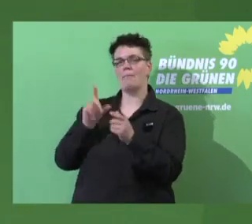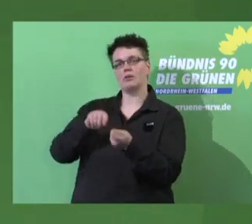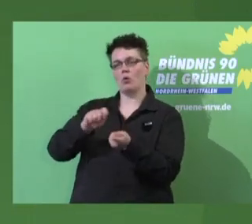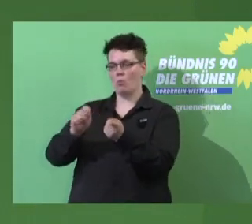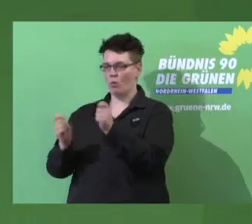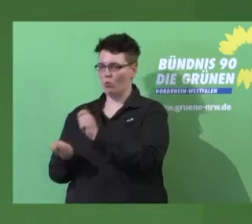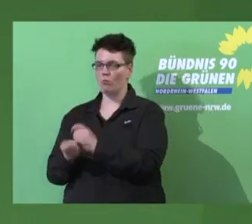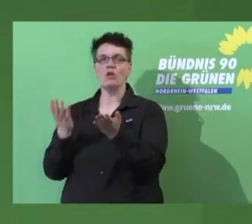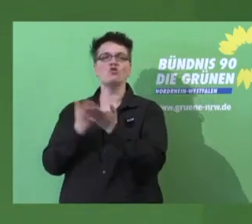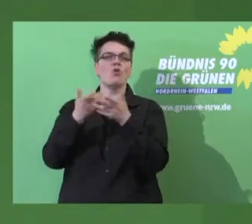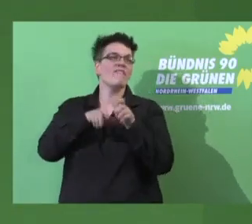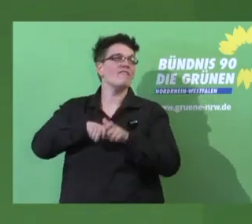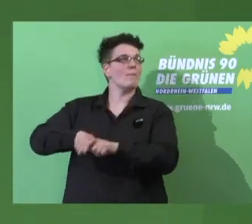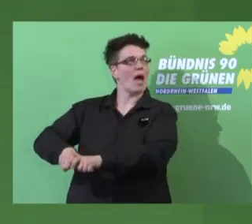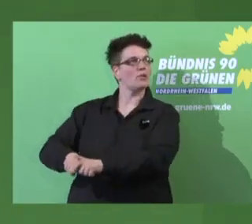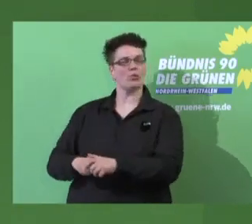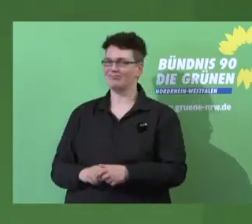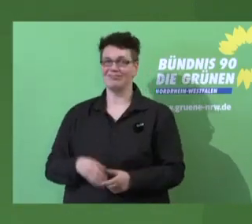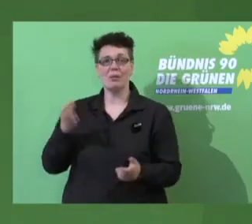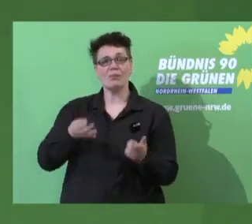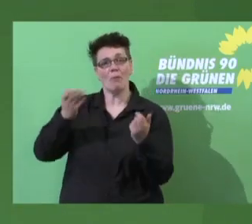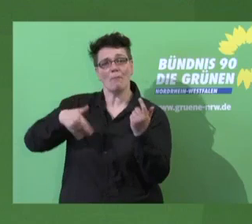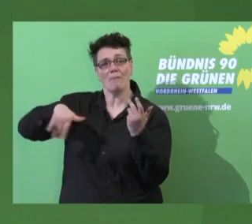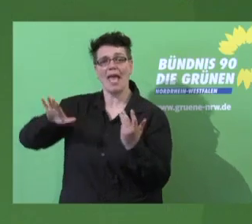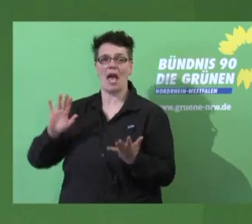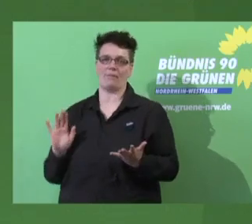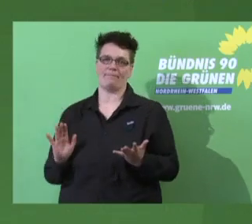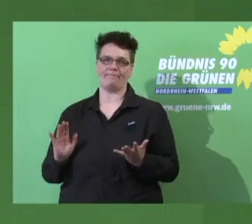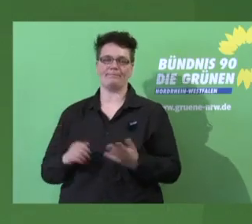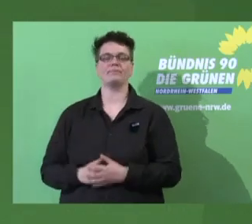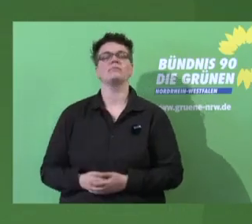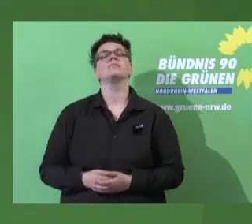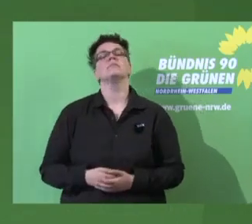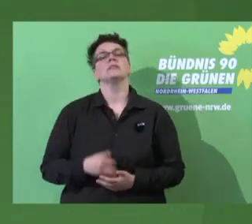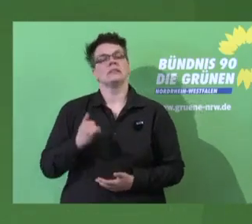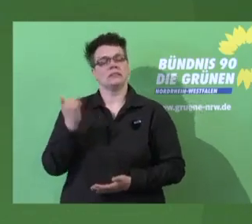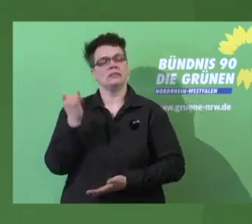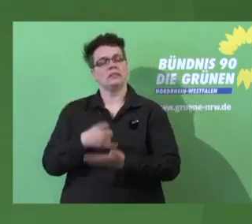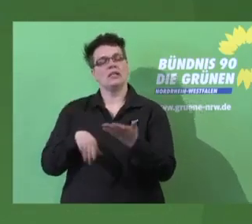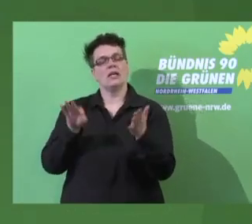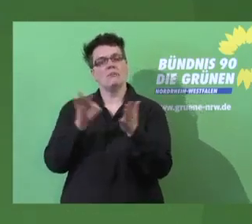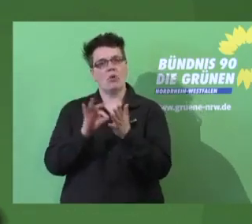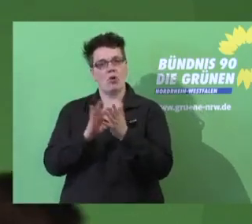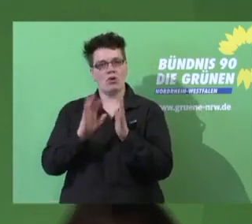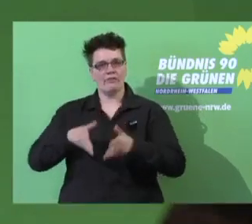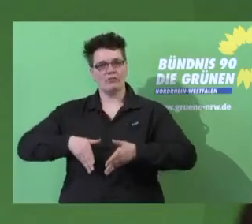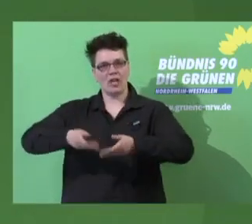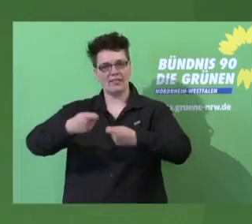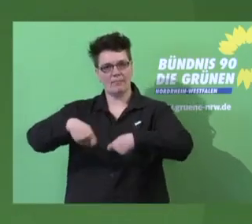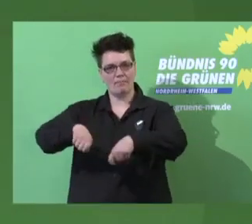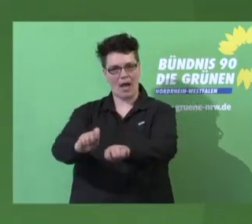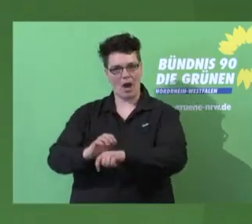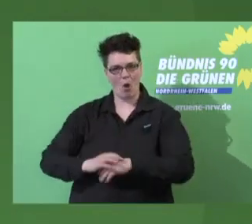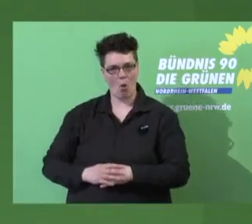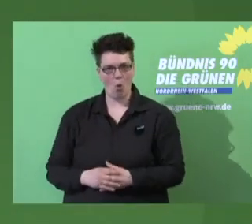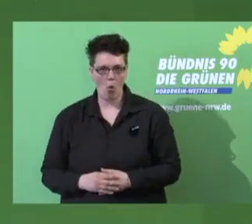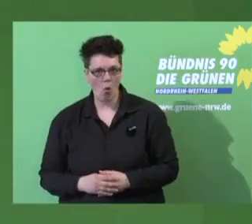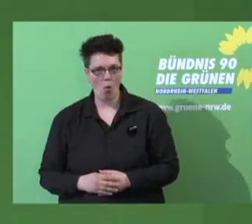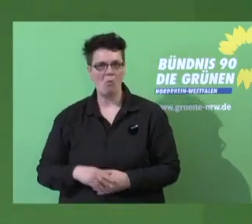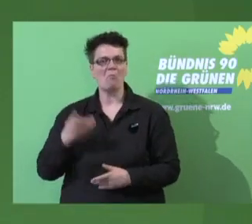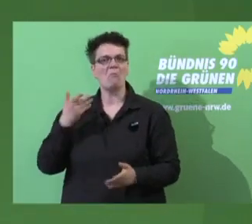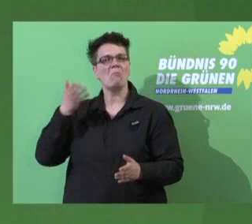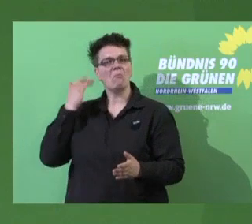Und zuletzt der Straßenbau. 70 Jahre nach Ende des Zweiten Waldkriegs hat Nordrhein-Westfalen das mit Abstand